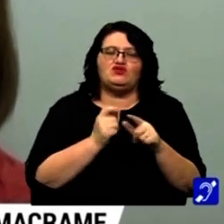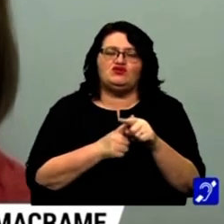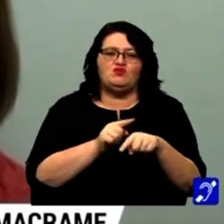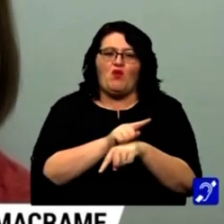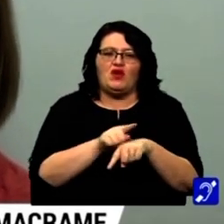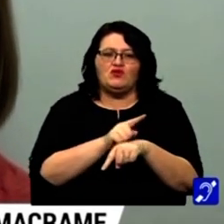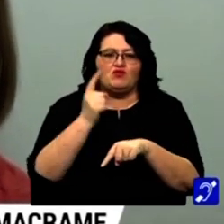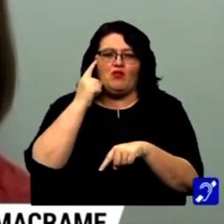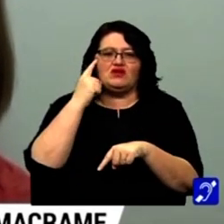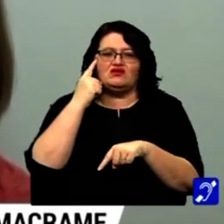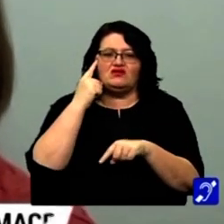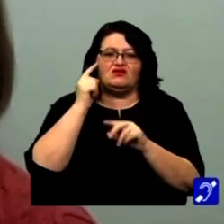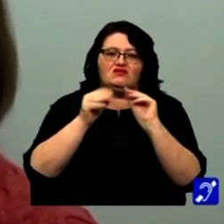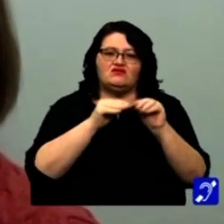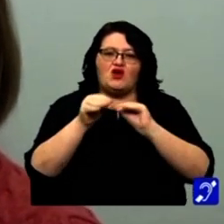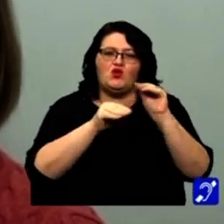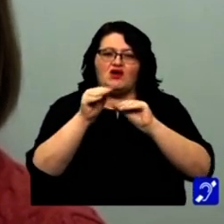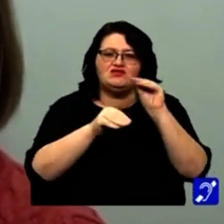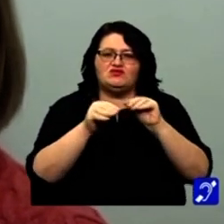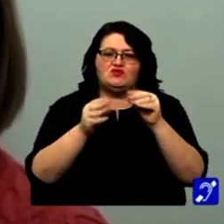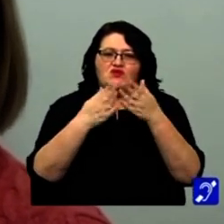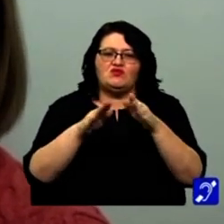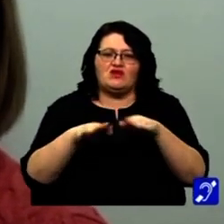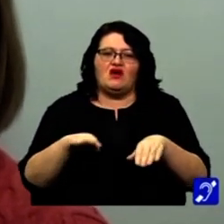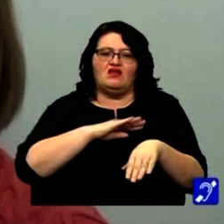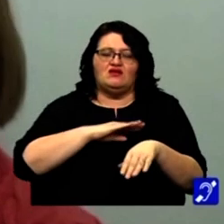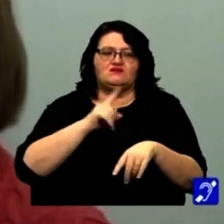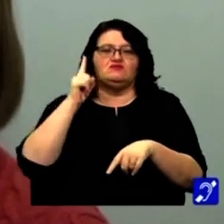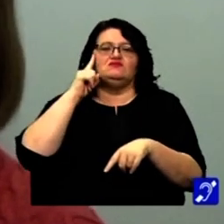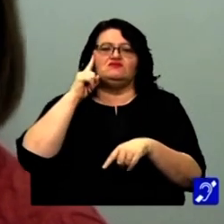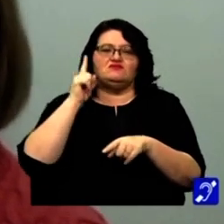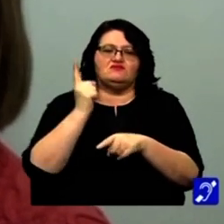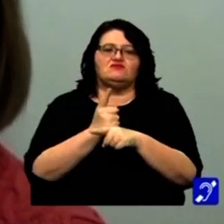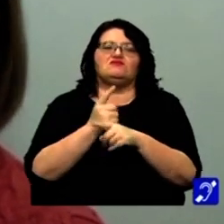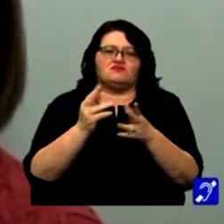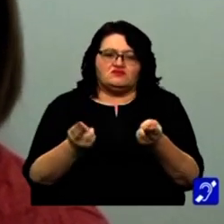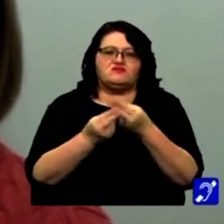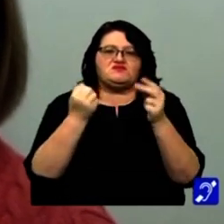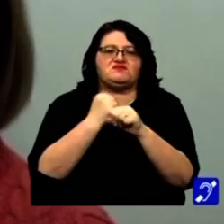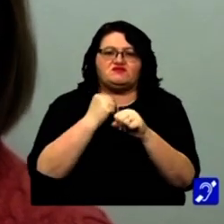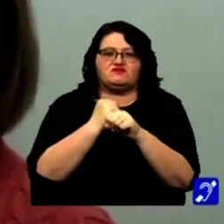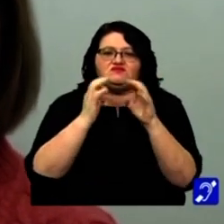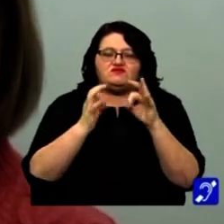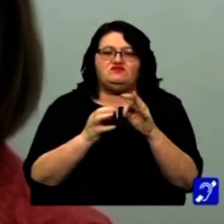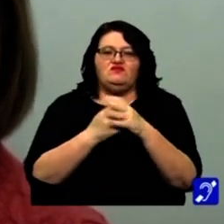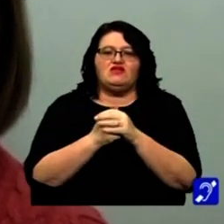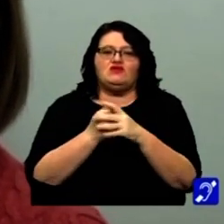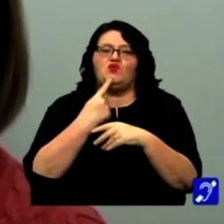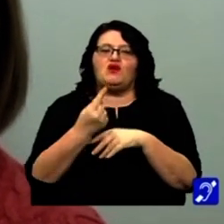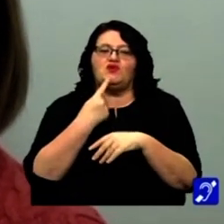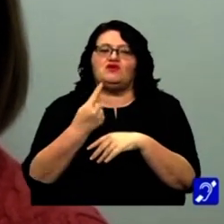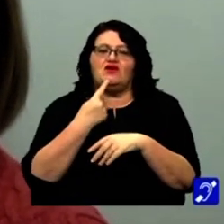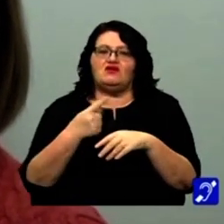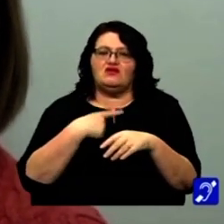în momentul în care m-am apucat de decorațiuni în cadrul atelierului, am și stabilit cu Dana, ok, asta o să fie o chestie anuală,